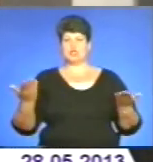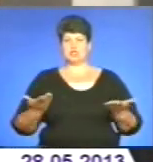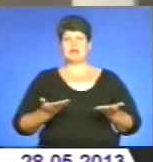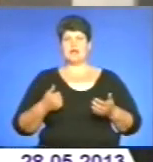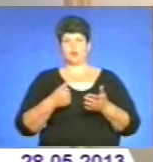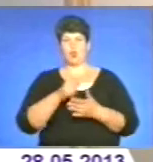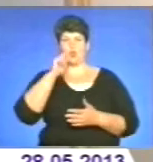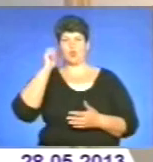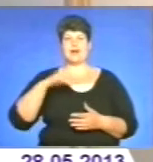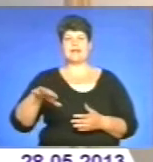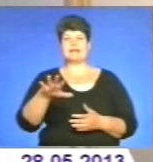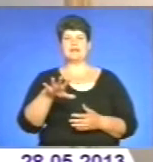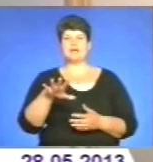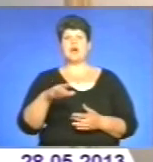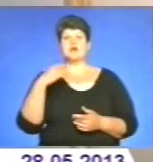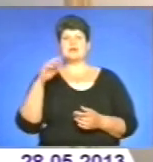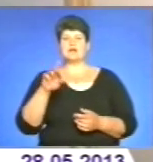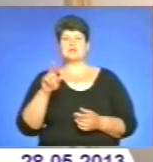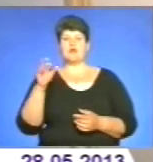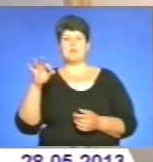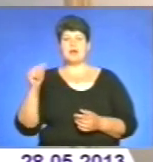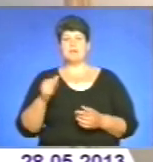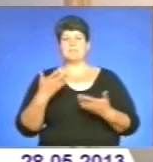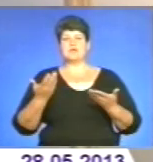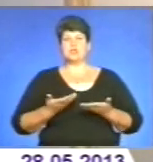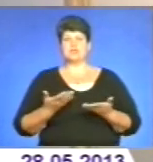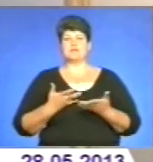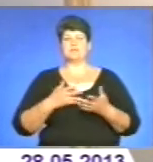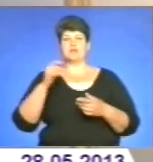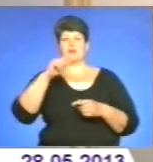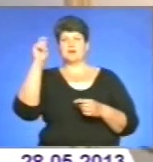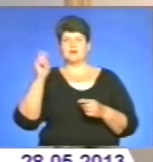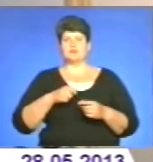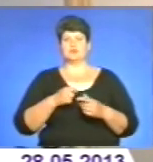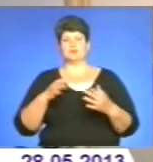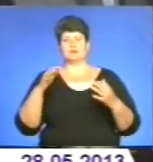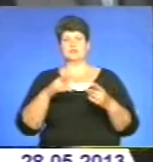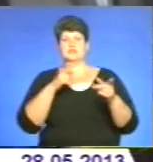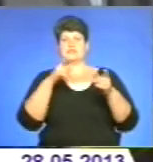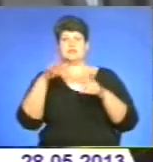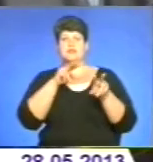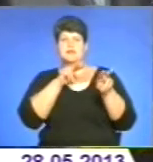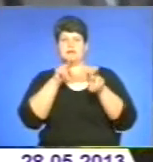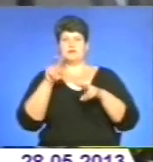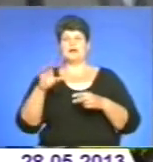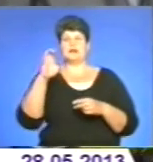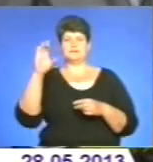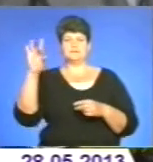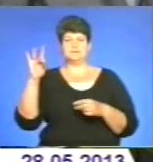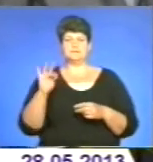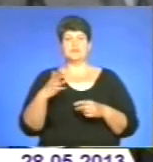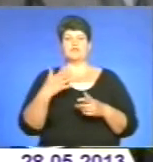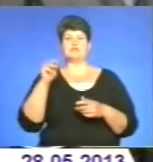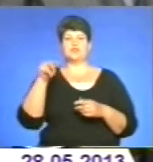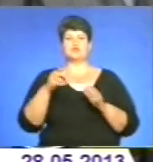України. Ярослав Омелян пережив роки воєнного лихоліття, переслідування радянською системою. У 1949